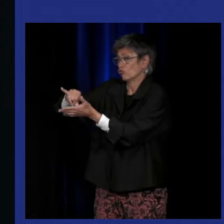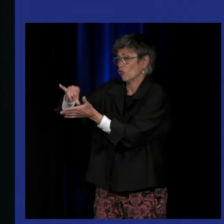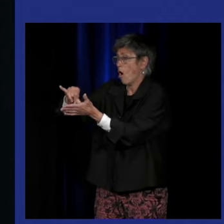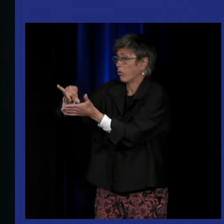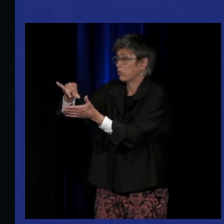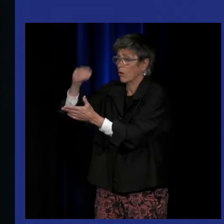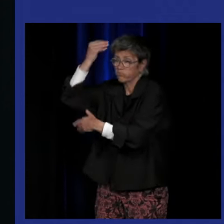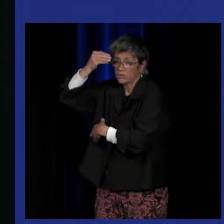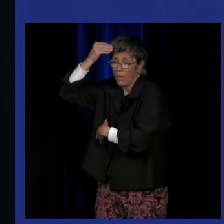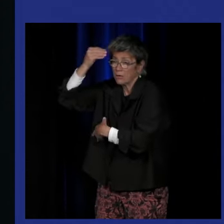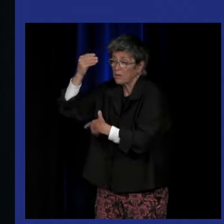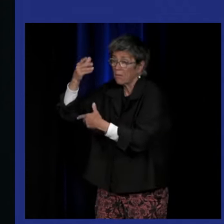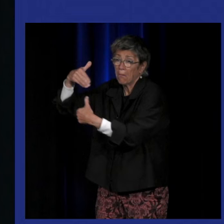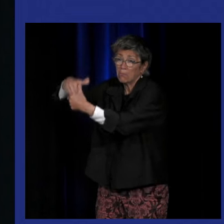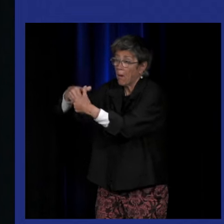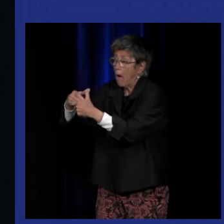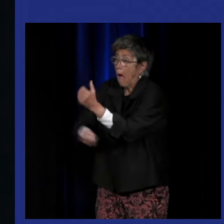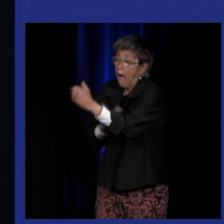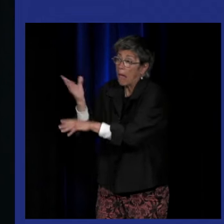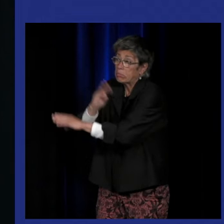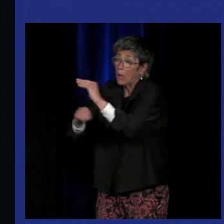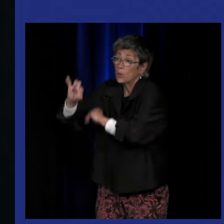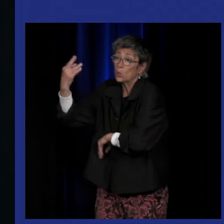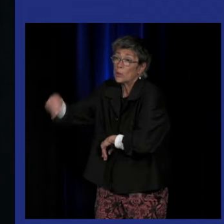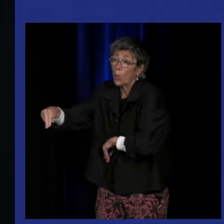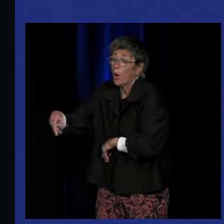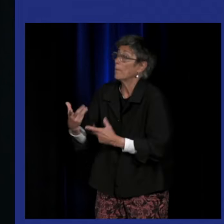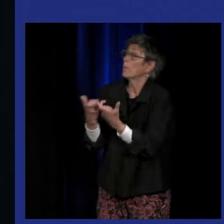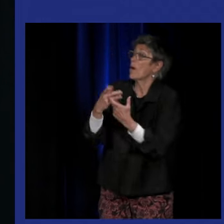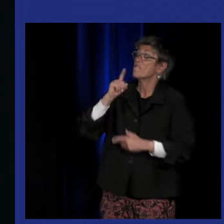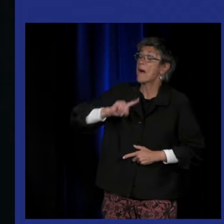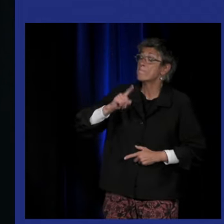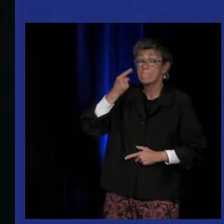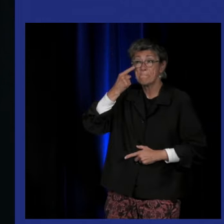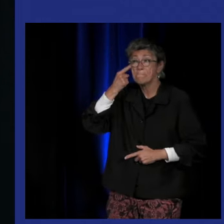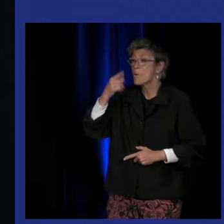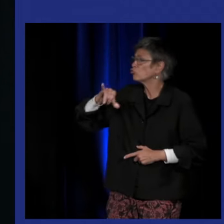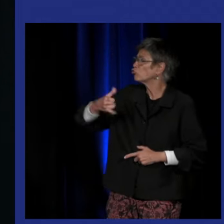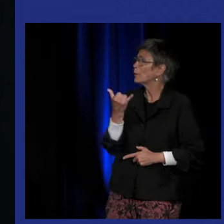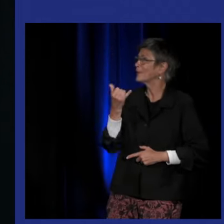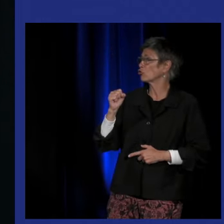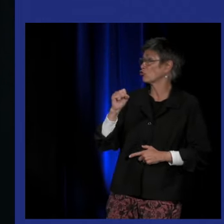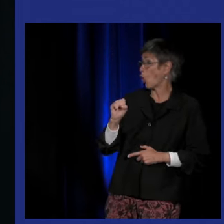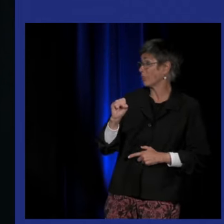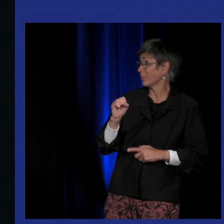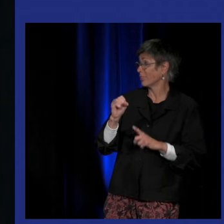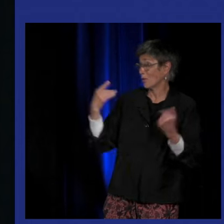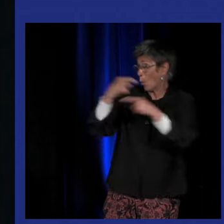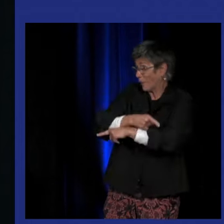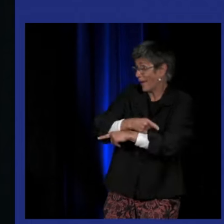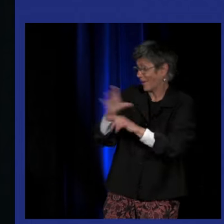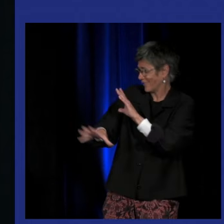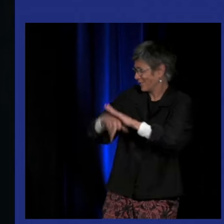faisait de l'art-thérapie ou pas le cas de Judith Scott c'est l'opposé c'est après la sortie et